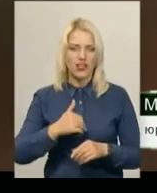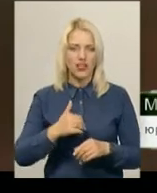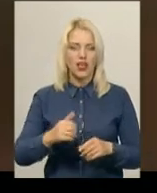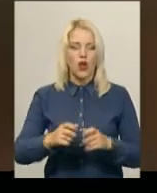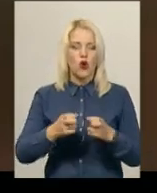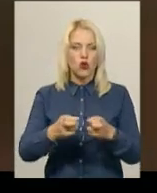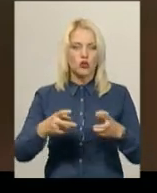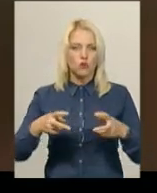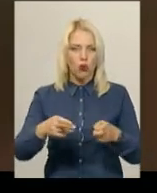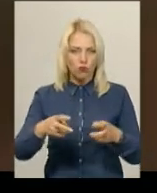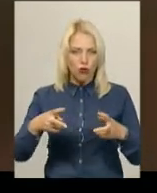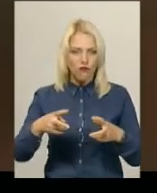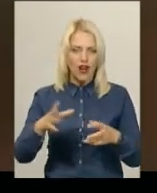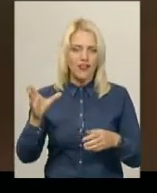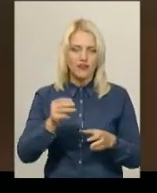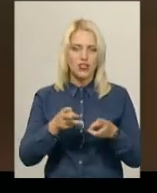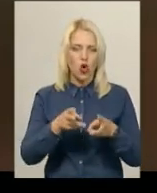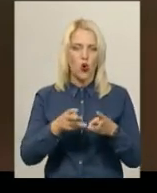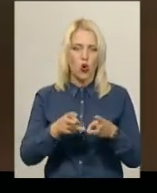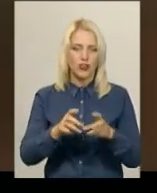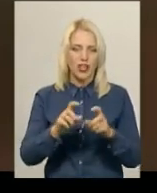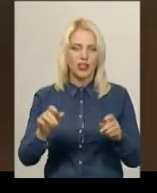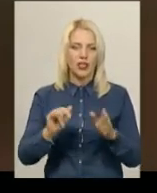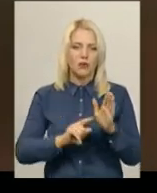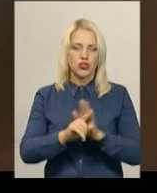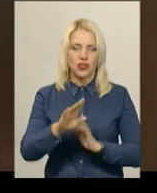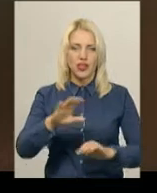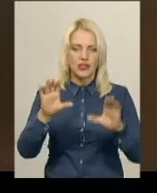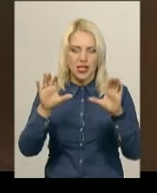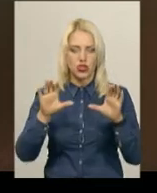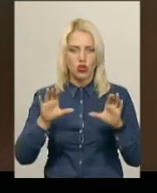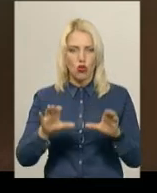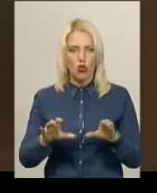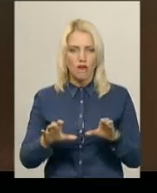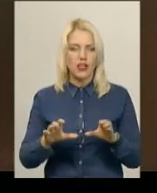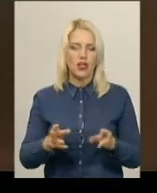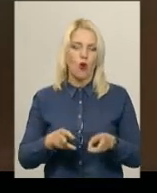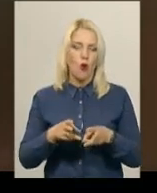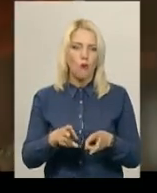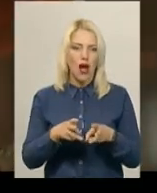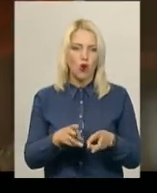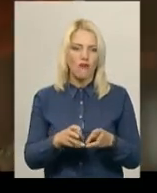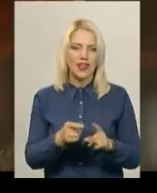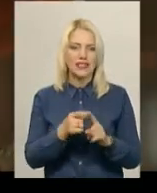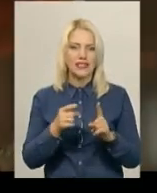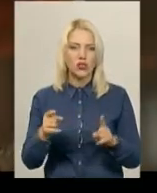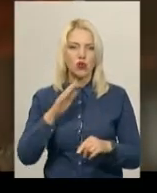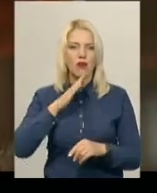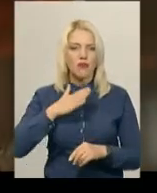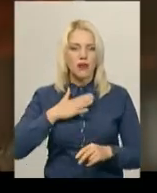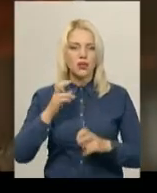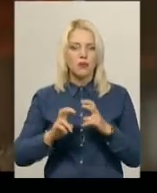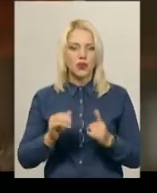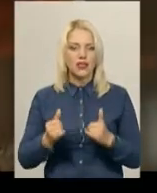знаходяться в них на обслуговуванні, і розпочато несанкціонований, скажімо так, опалювальний сезон. Наше підприємство,